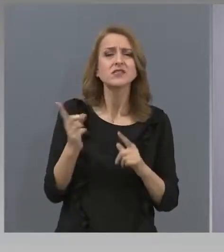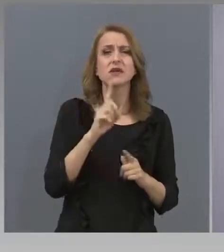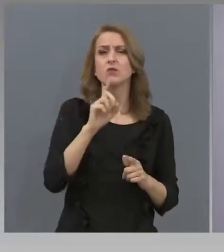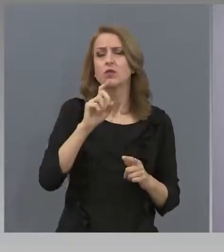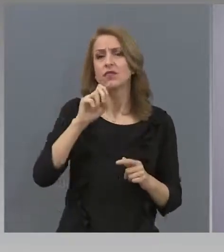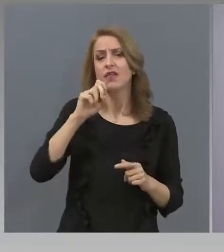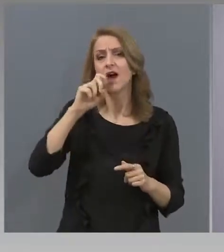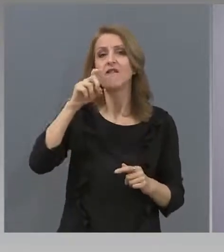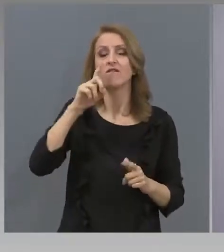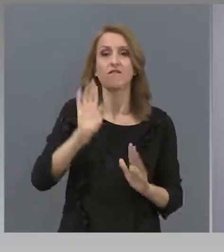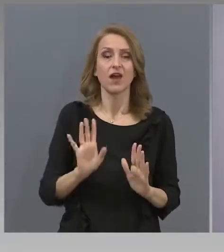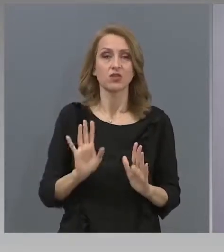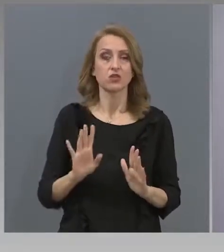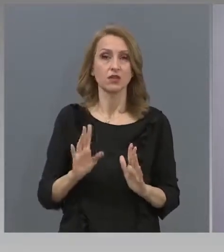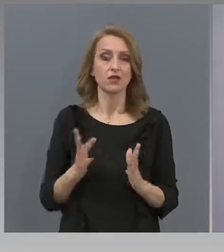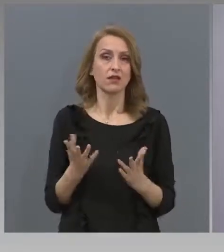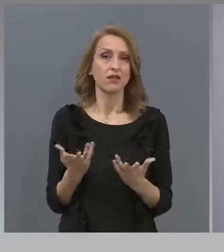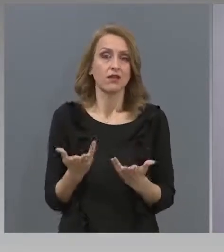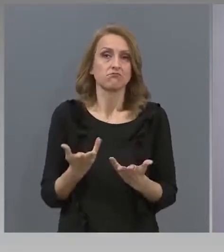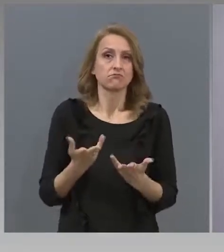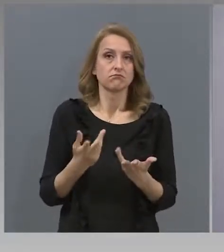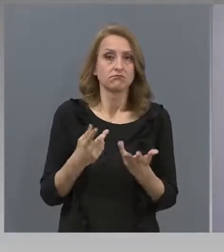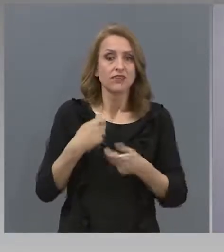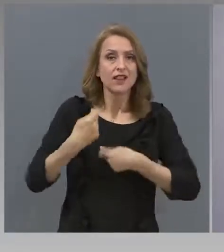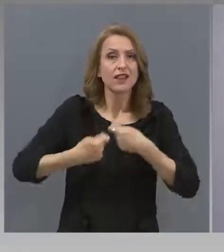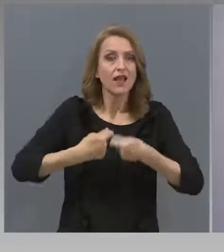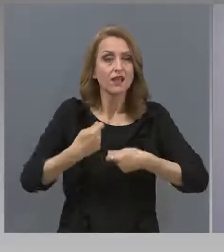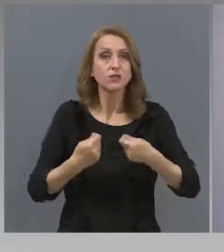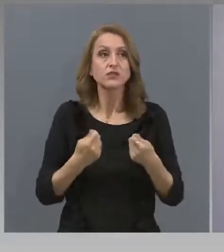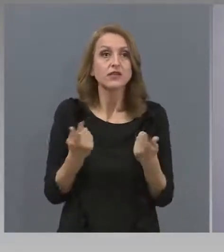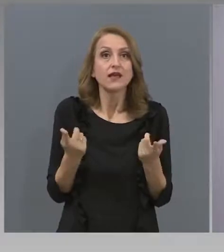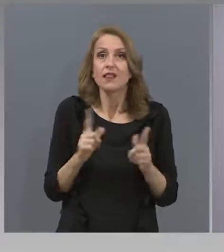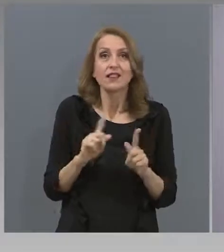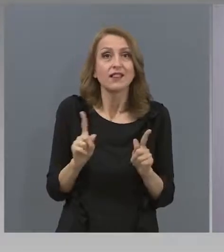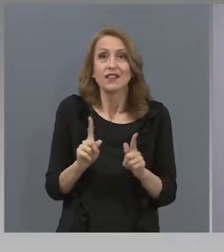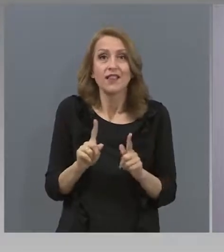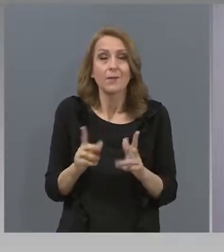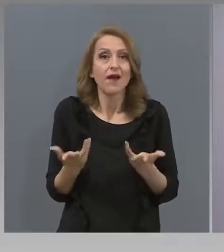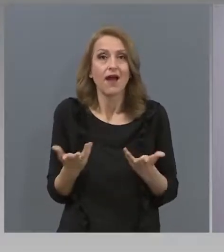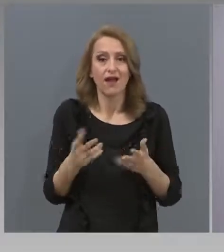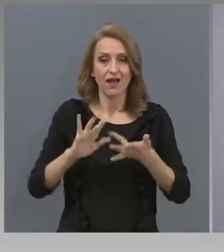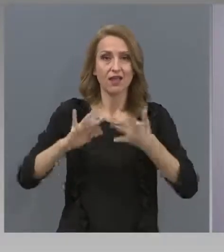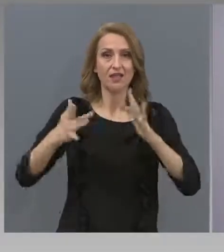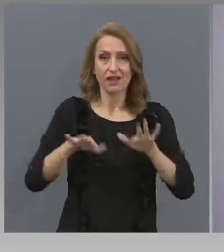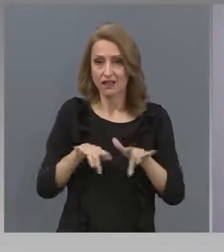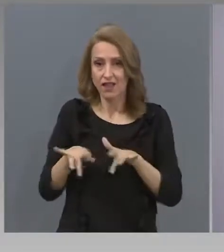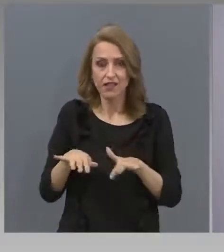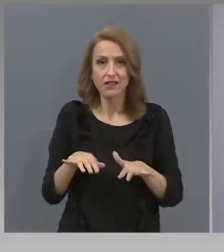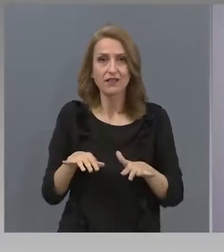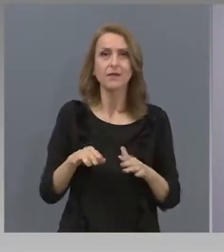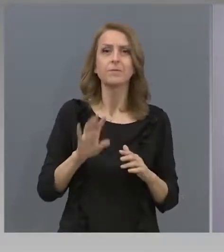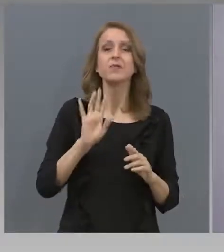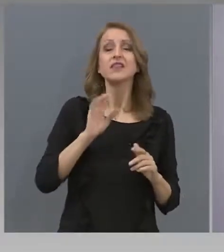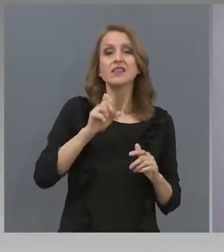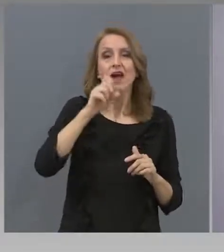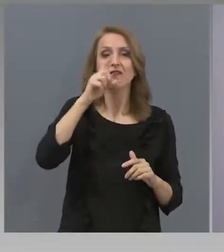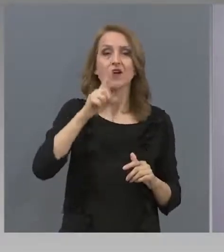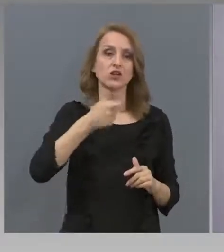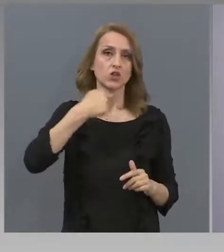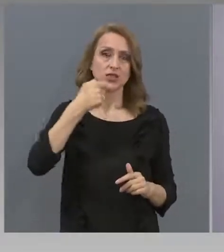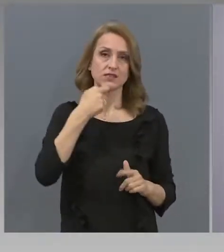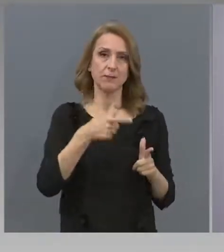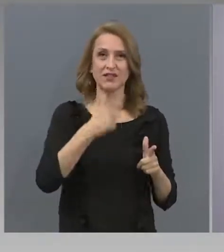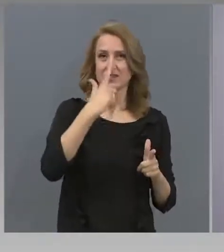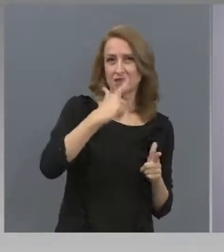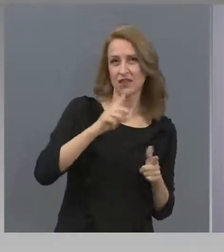дейности, които не могат да проведат в електронна среда, за най-чувствителните изпити. Същия